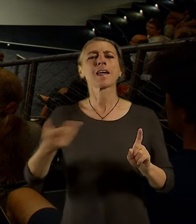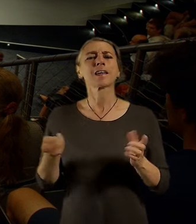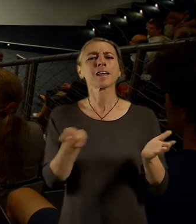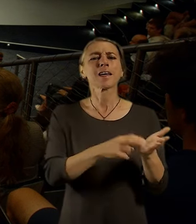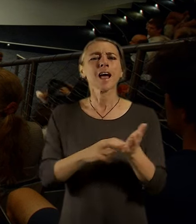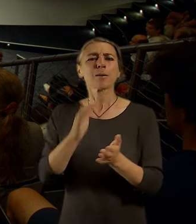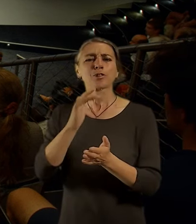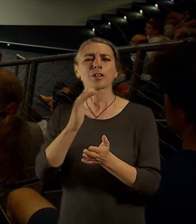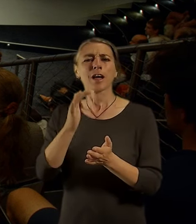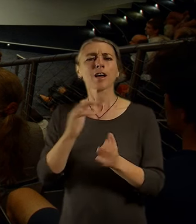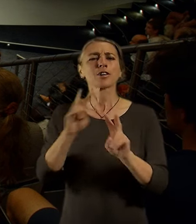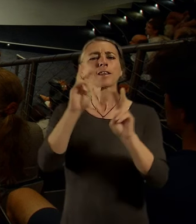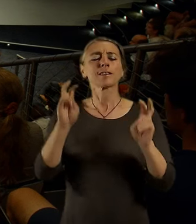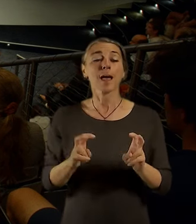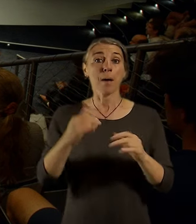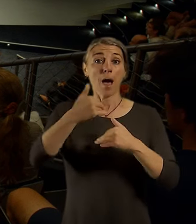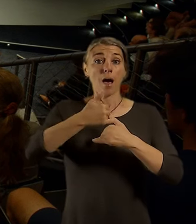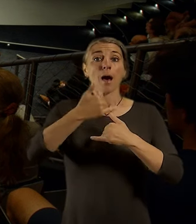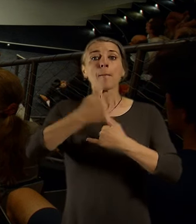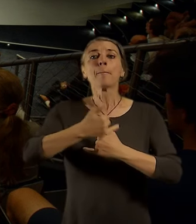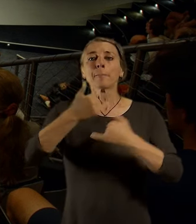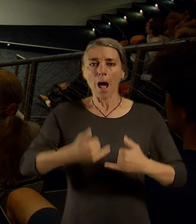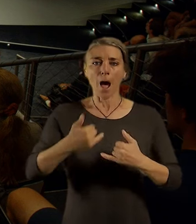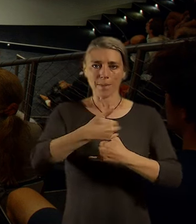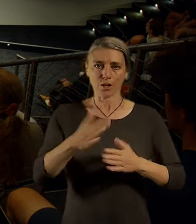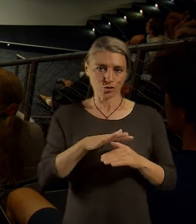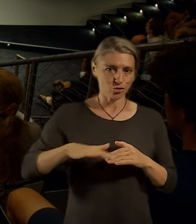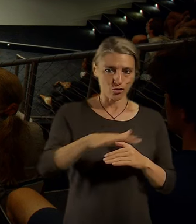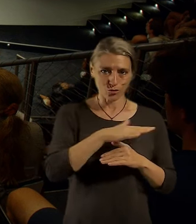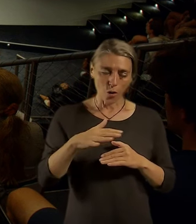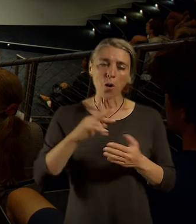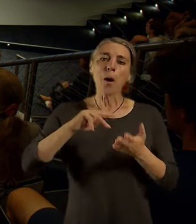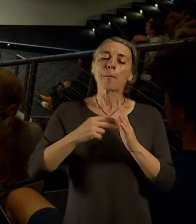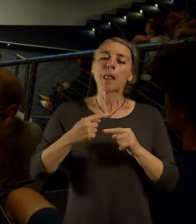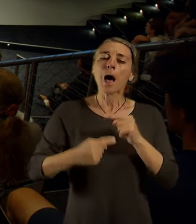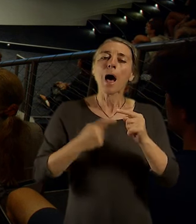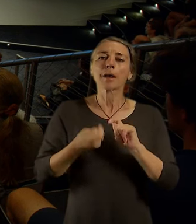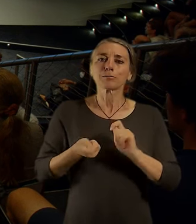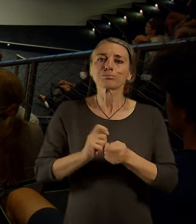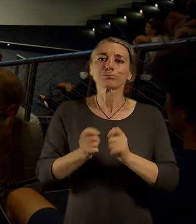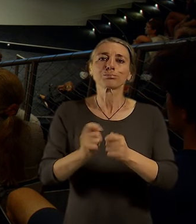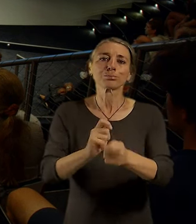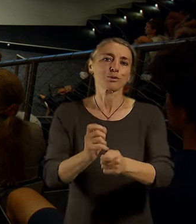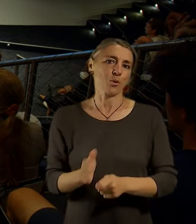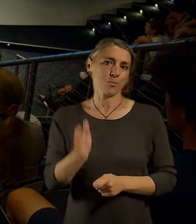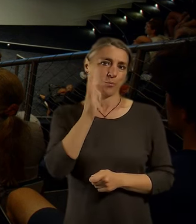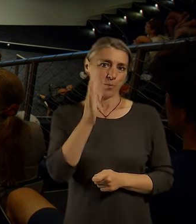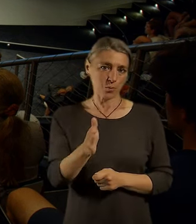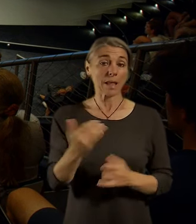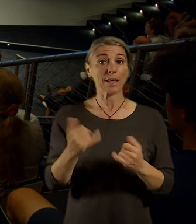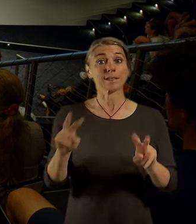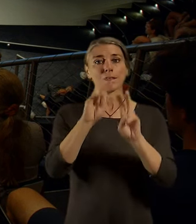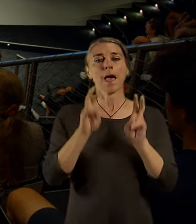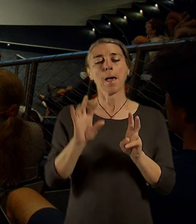Dneska si budeme povídat něco o tom městě krátkých vzdáleností, respektive 15-minutovém nebo 20-minutovém městě podle